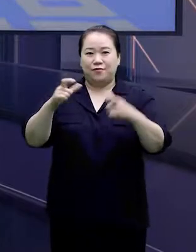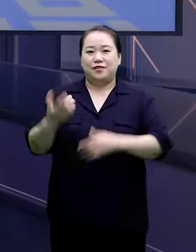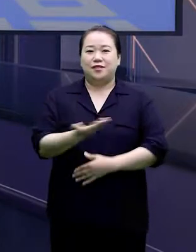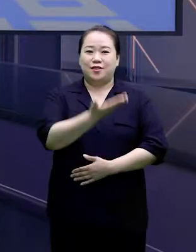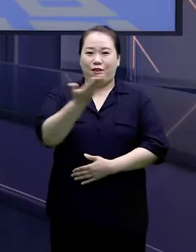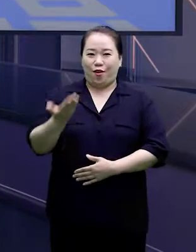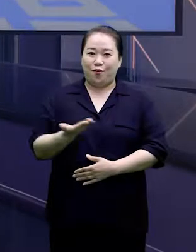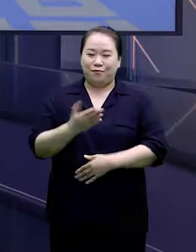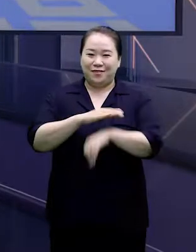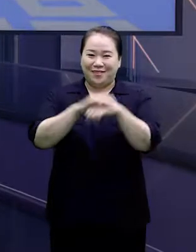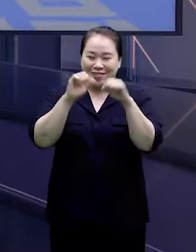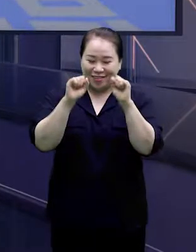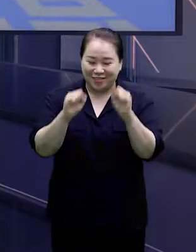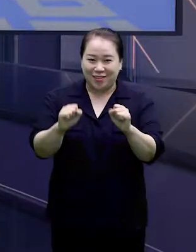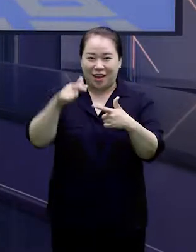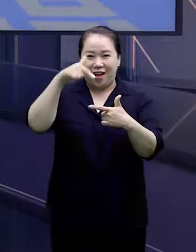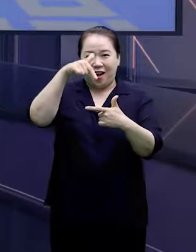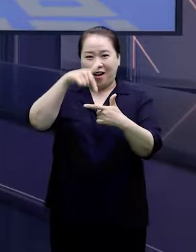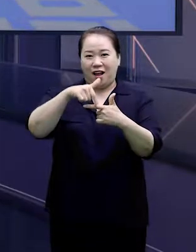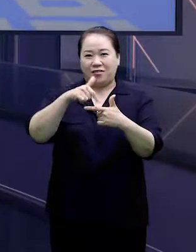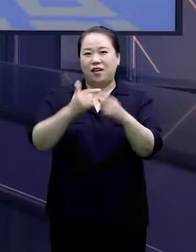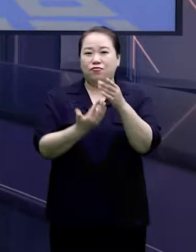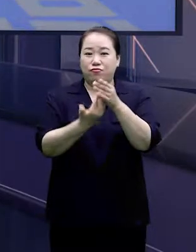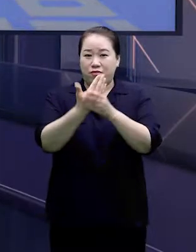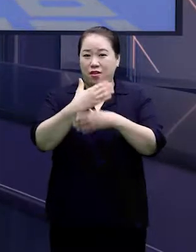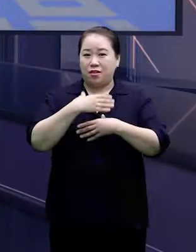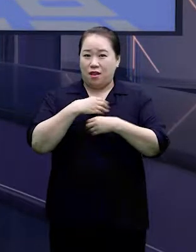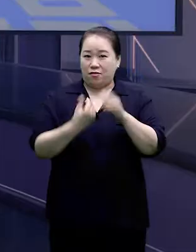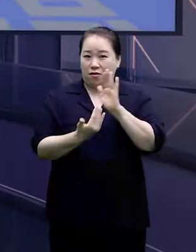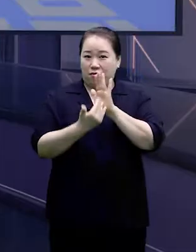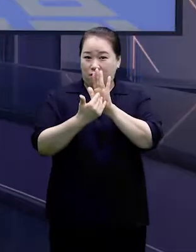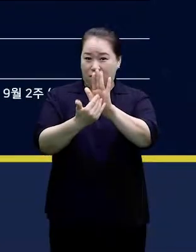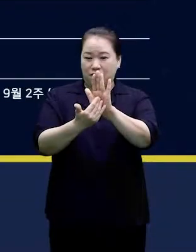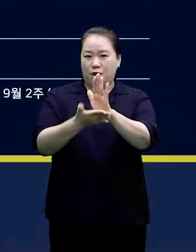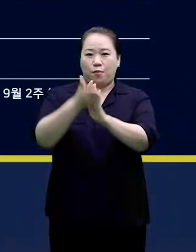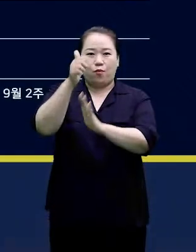강남구 재난안전대책본부장 정순균